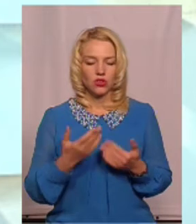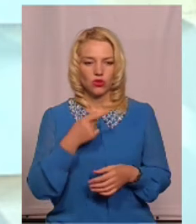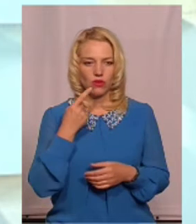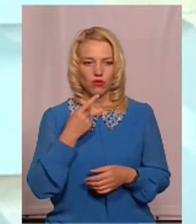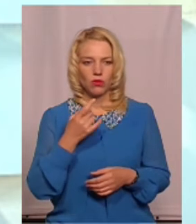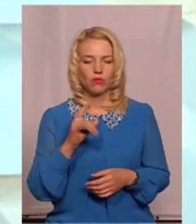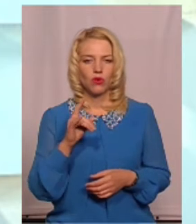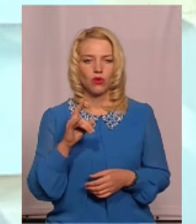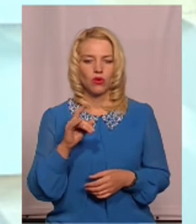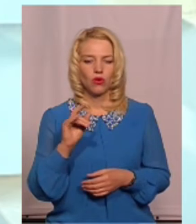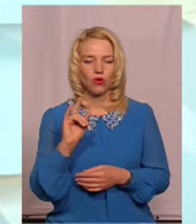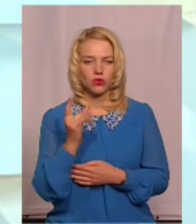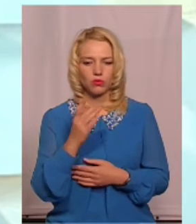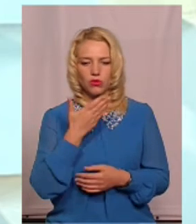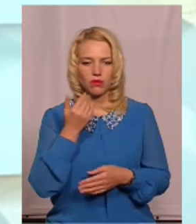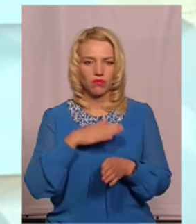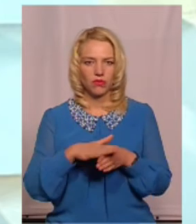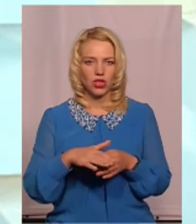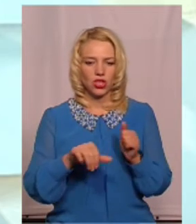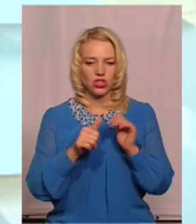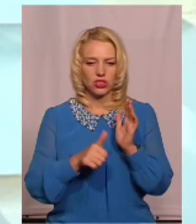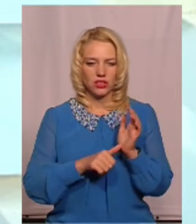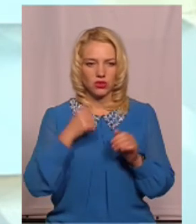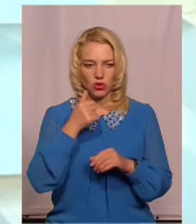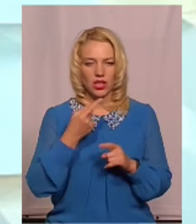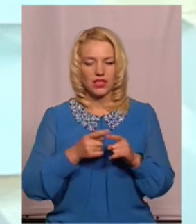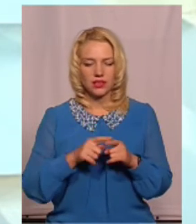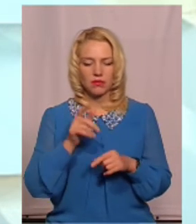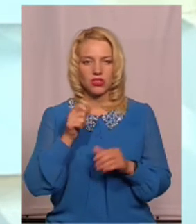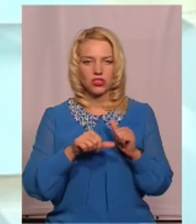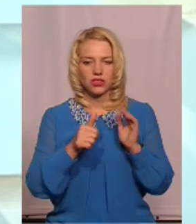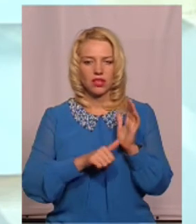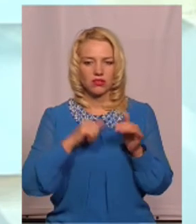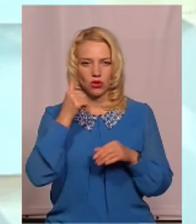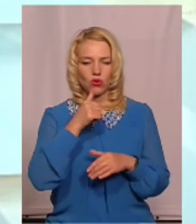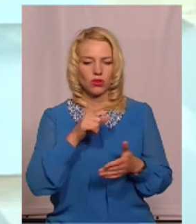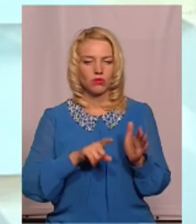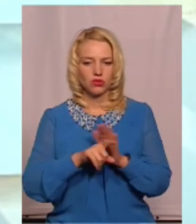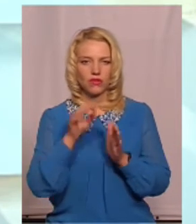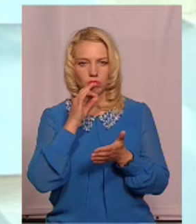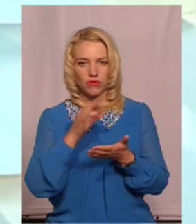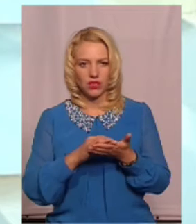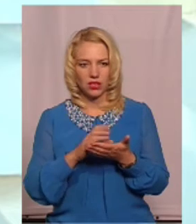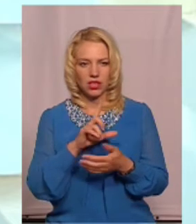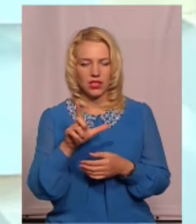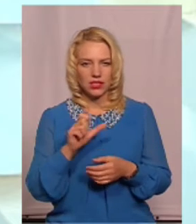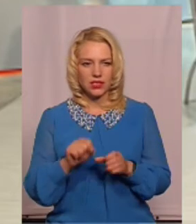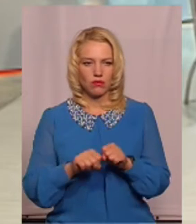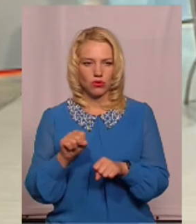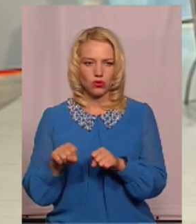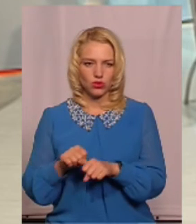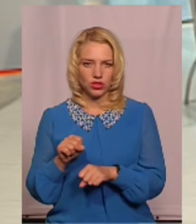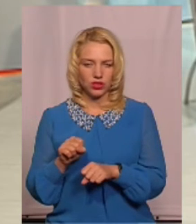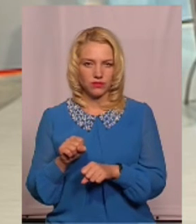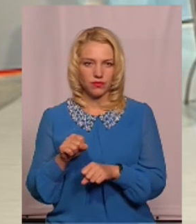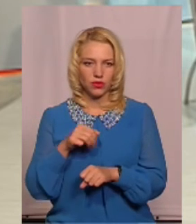яка не досягла 16 років, а саме з цього віку настає адміністративна відповідальність за вчинення правопорушень,